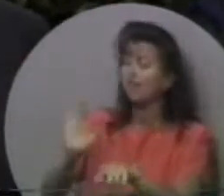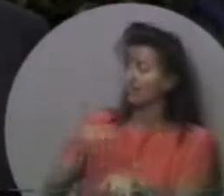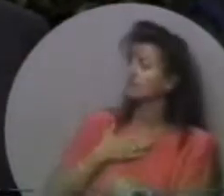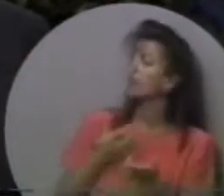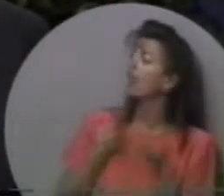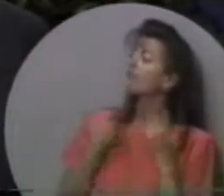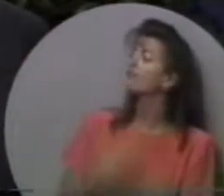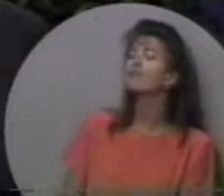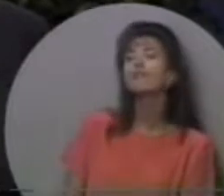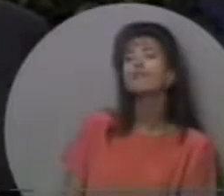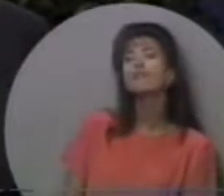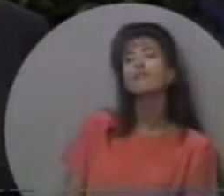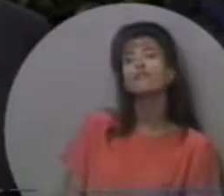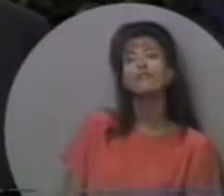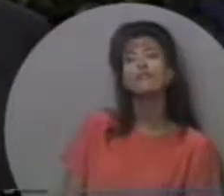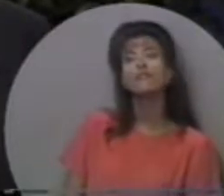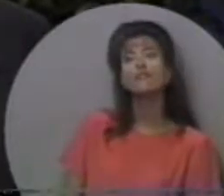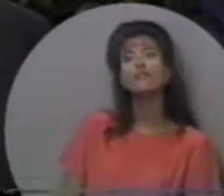моє життя.